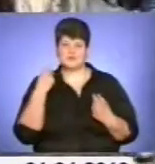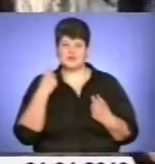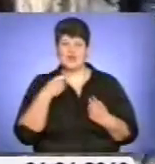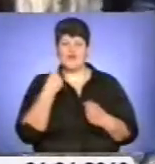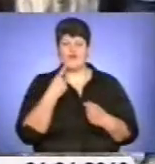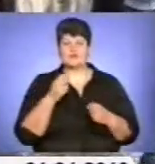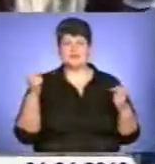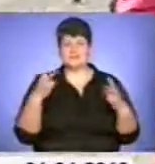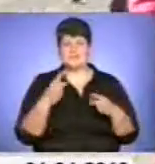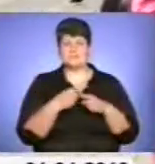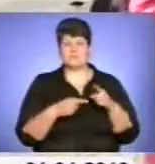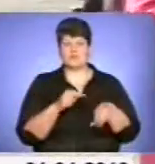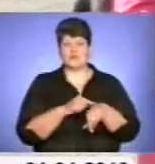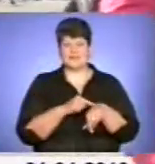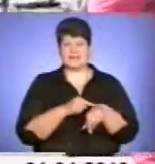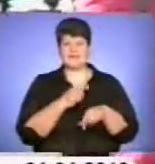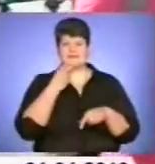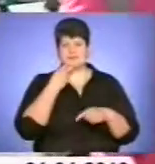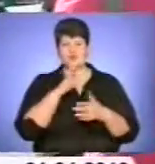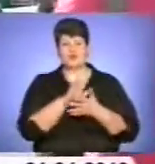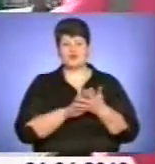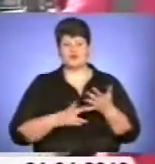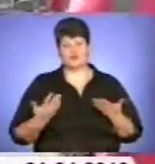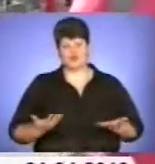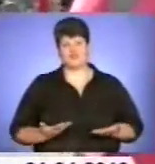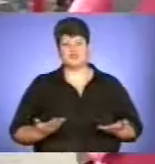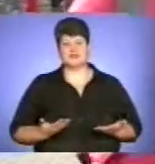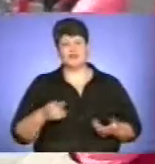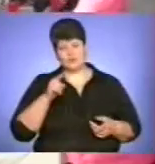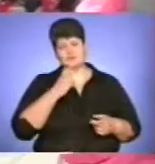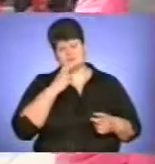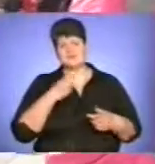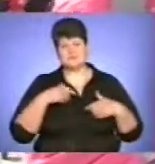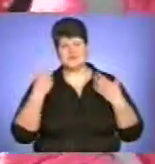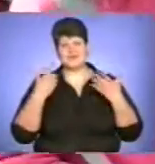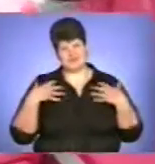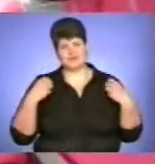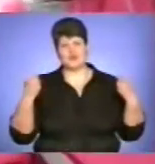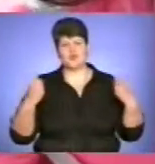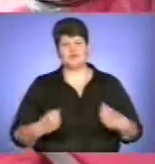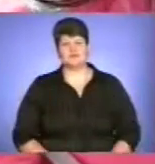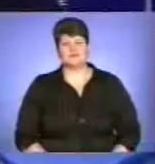фахівці, пів години сміху протягом дня продовжує життя. Отож, смійтеся на здоров'я.